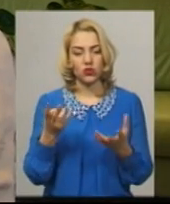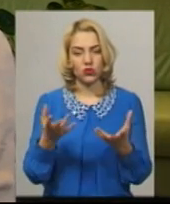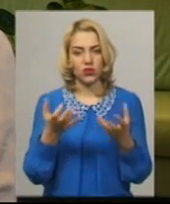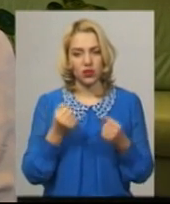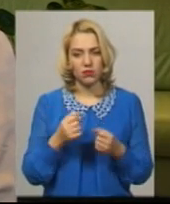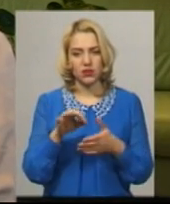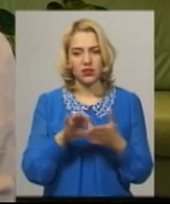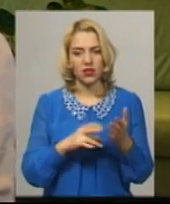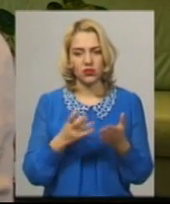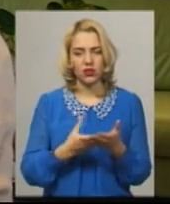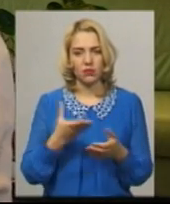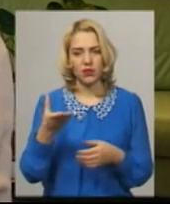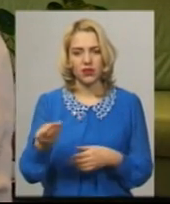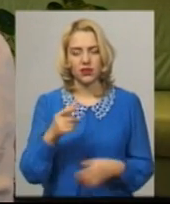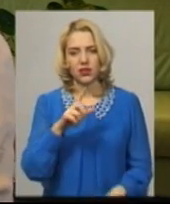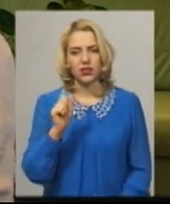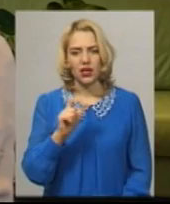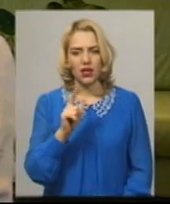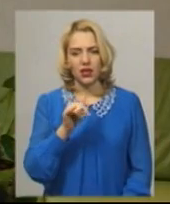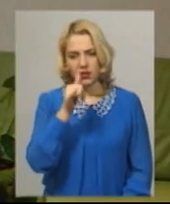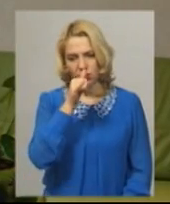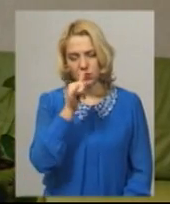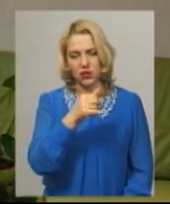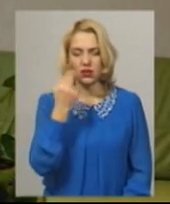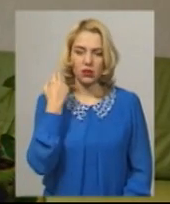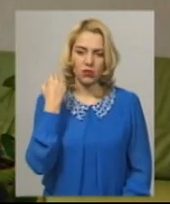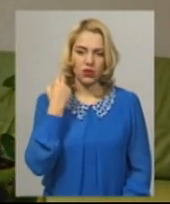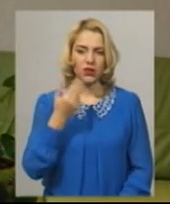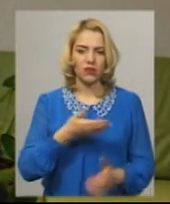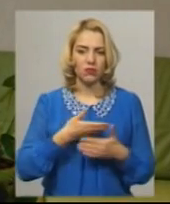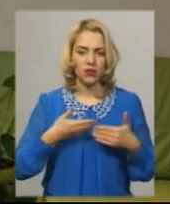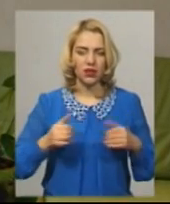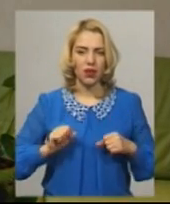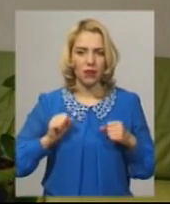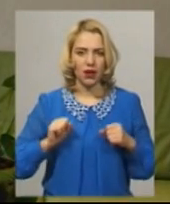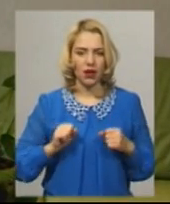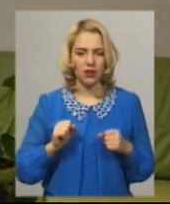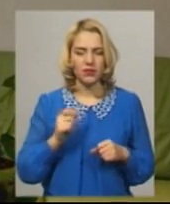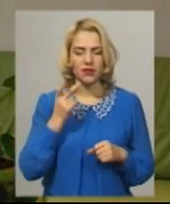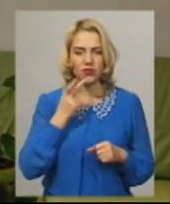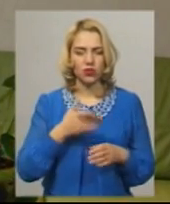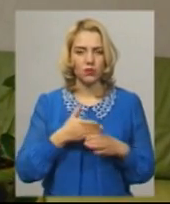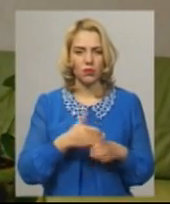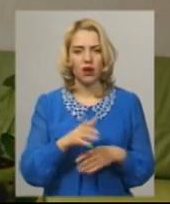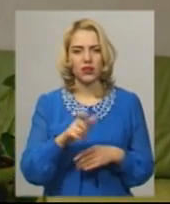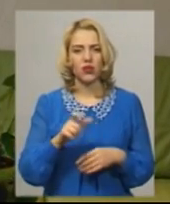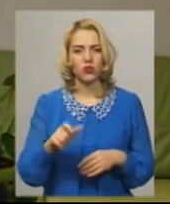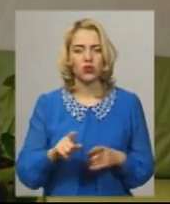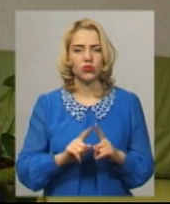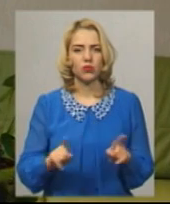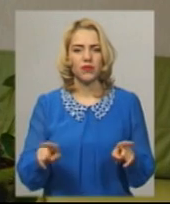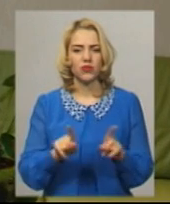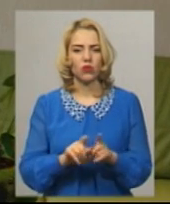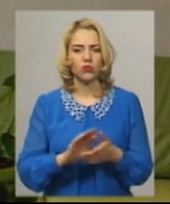їх отримати, їх треба одразу нести і платити за газ, не допускати боргів. Ми намагаємось завжди допомагати людям,